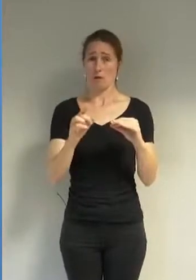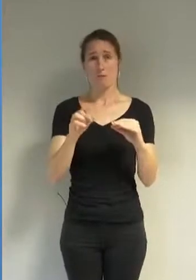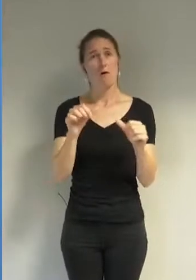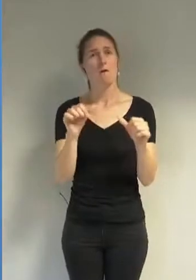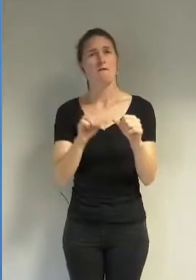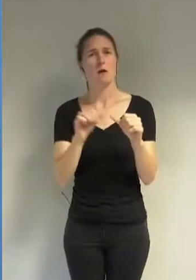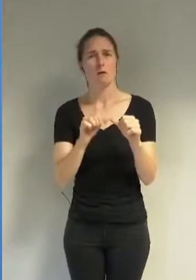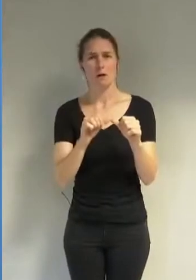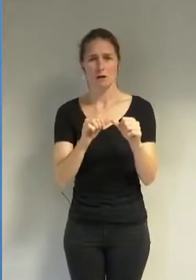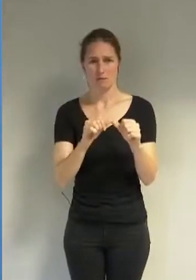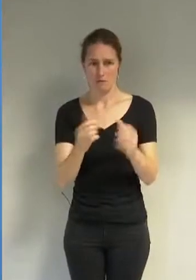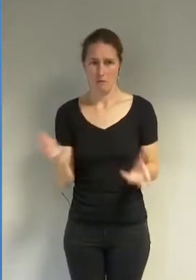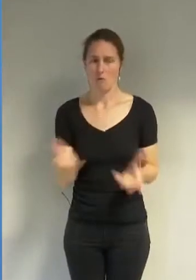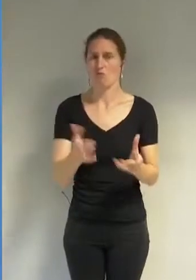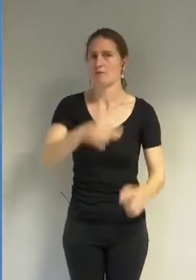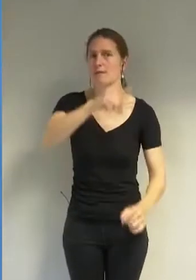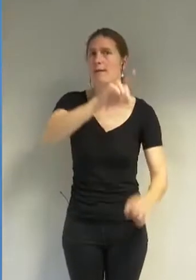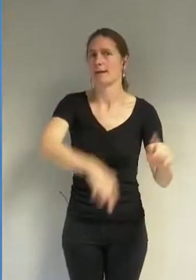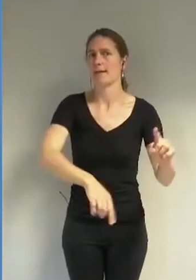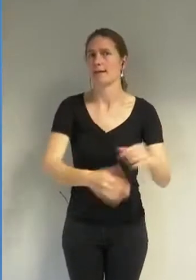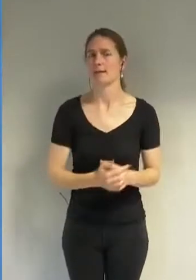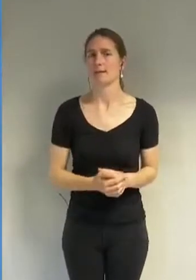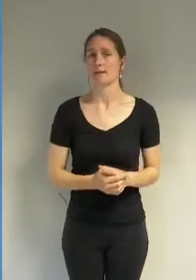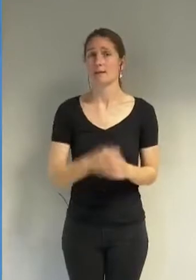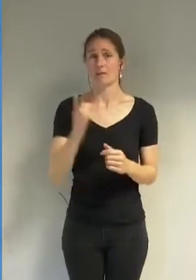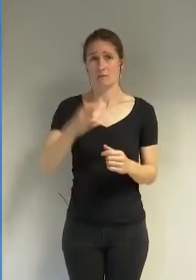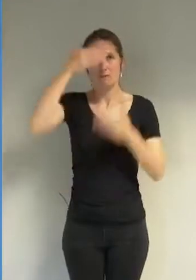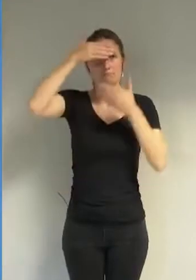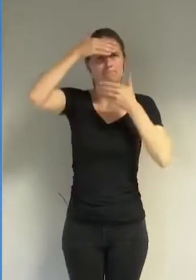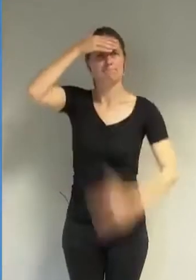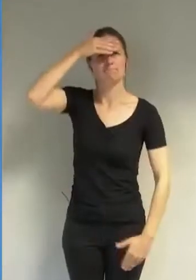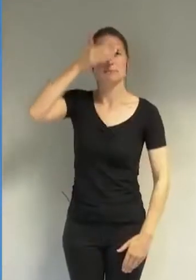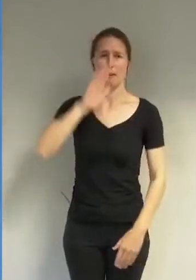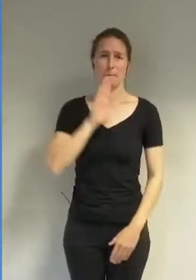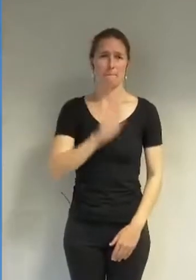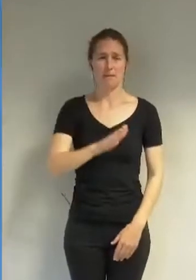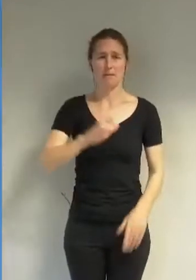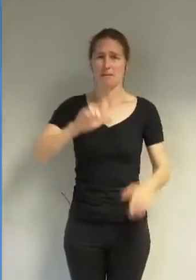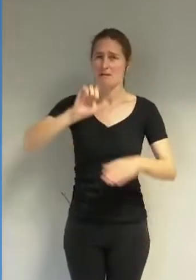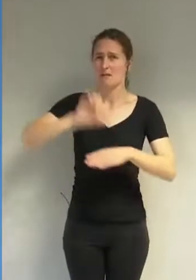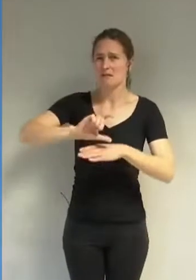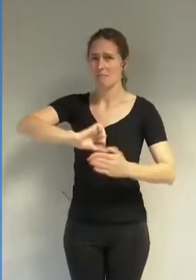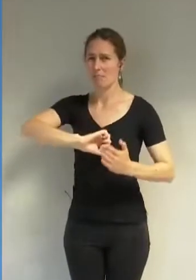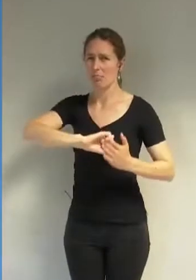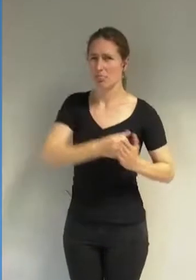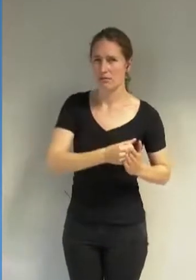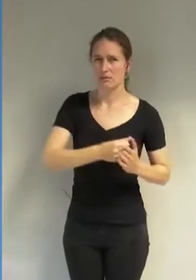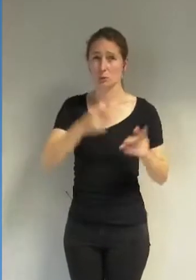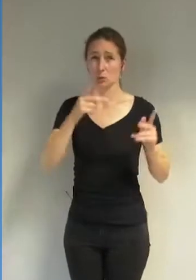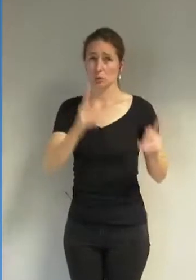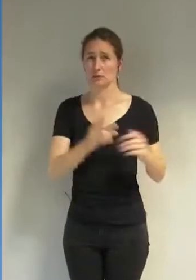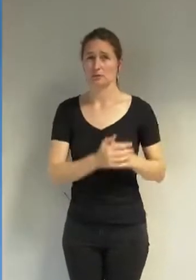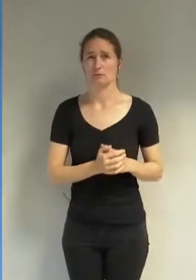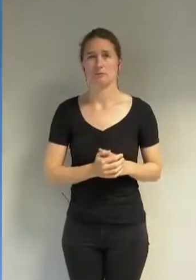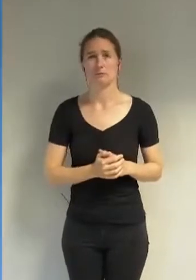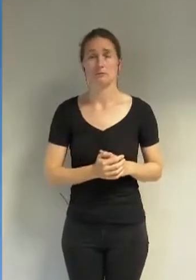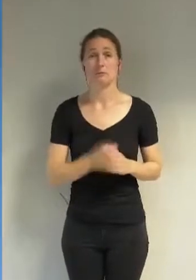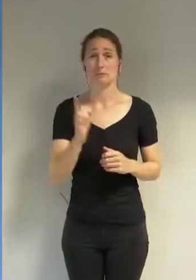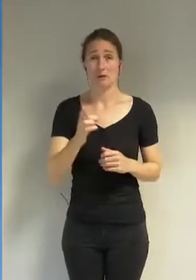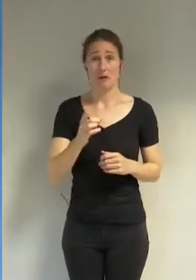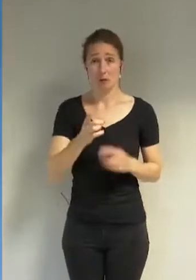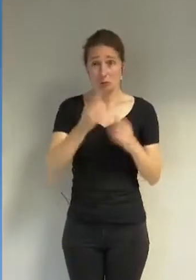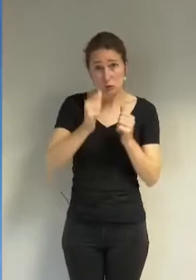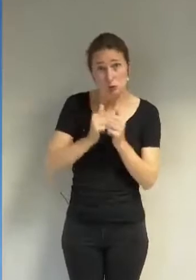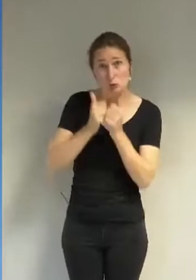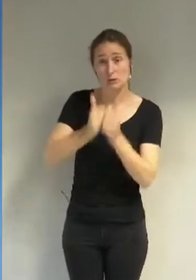promouvez un interdit. Votre burkini est un interdit islamiste. Votre burkini n'est pas un précepte musulman,